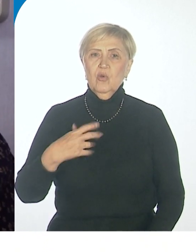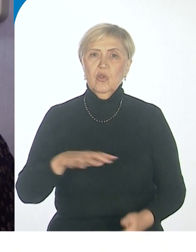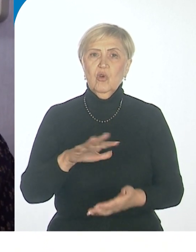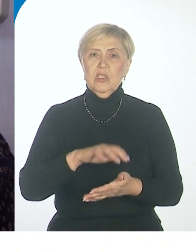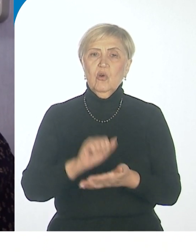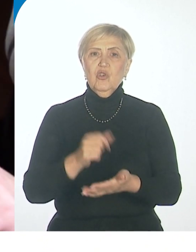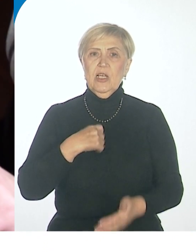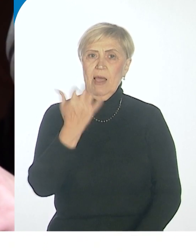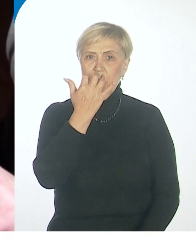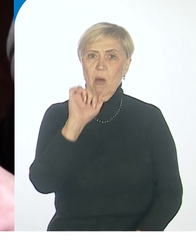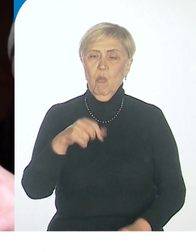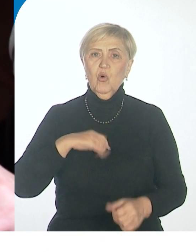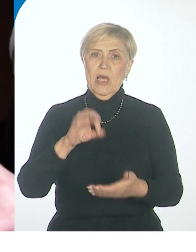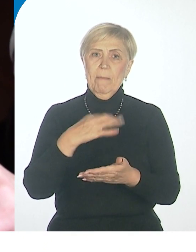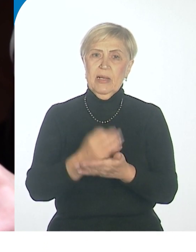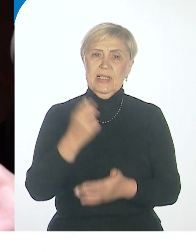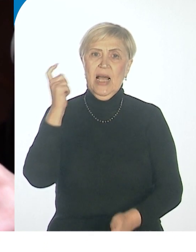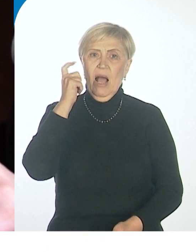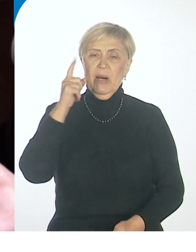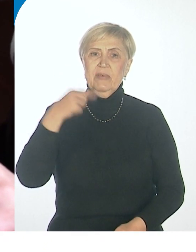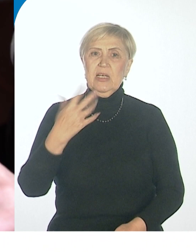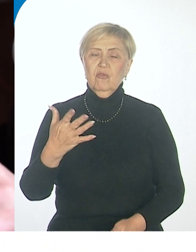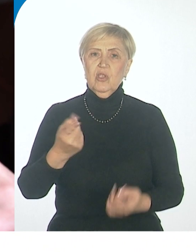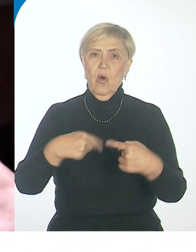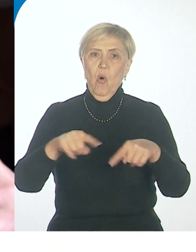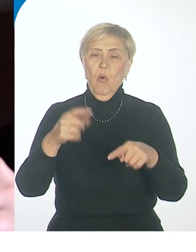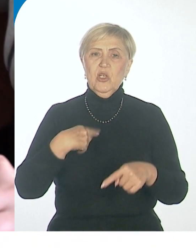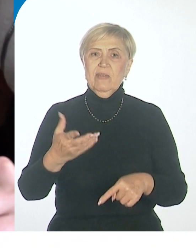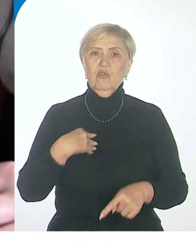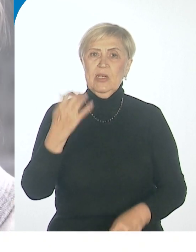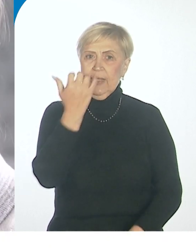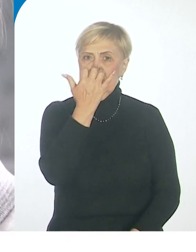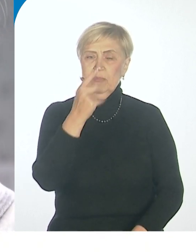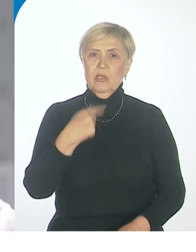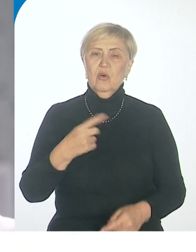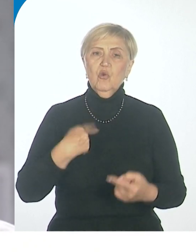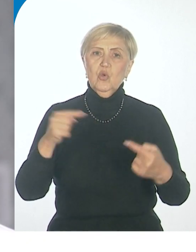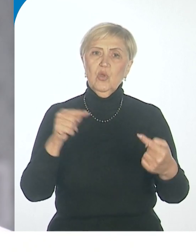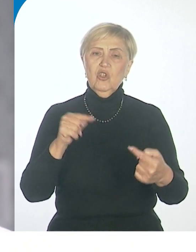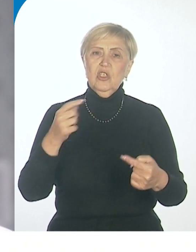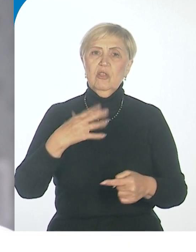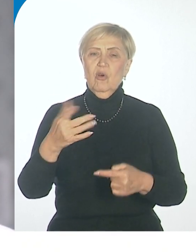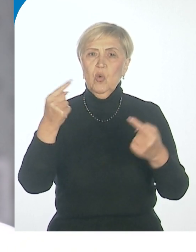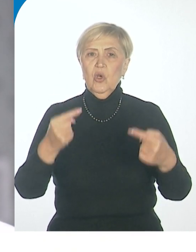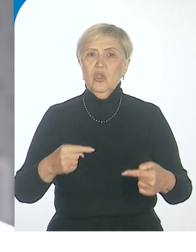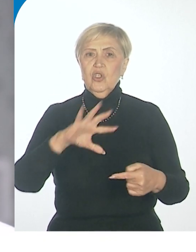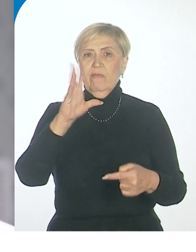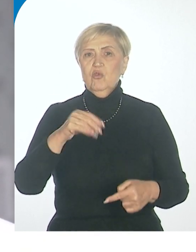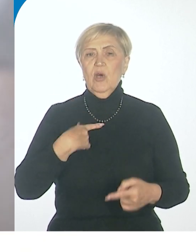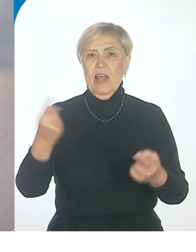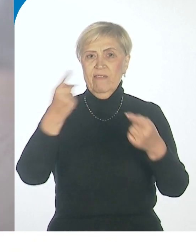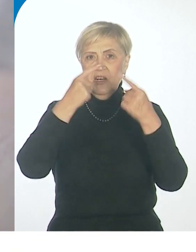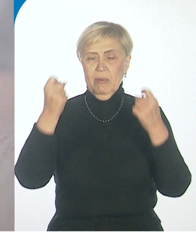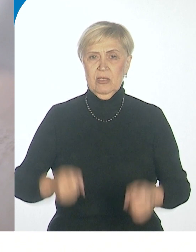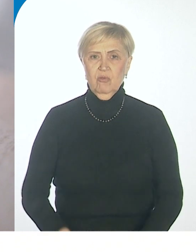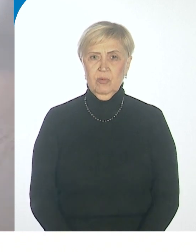зрения могут обратиться в Хабаровское отделение Всероссийского общества слепых. Уточнить информацию можно по телефону 29 40